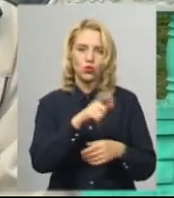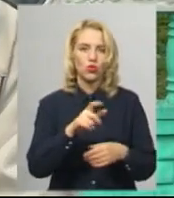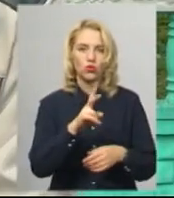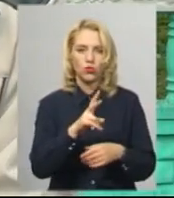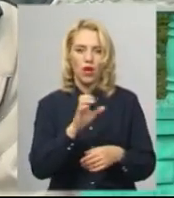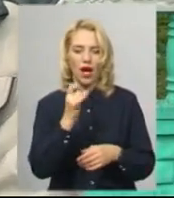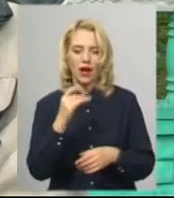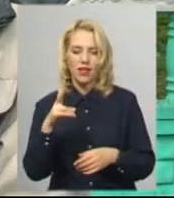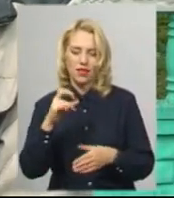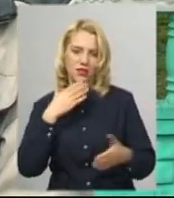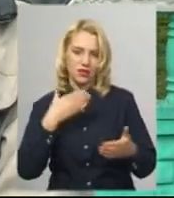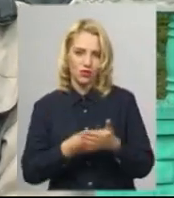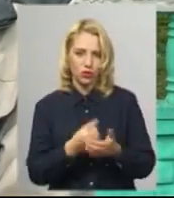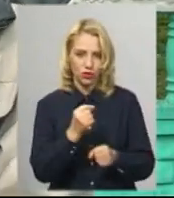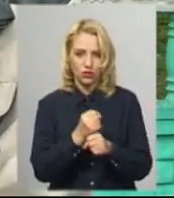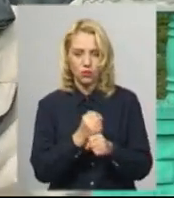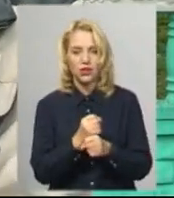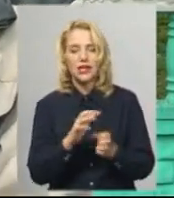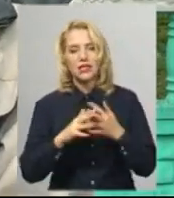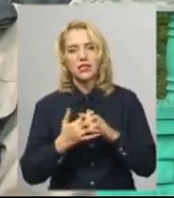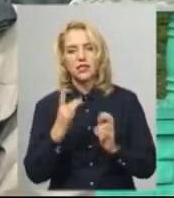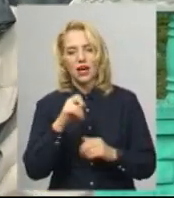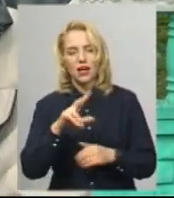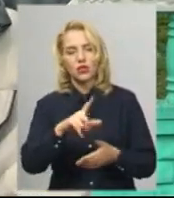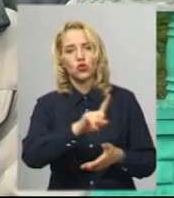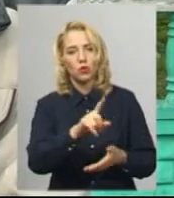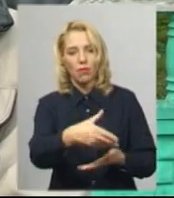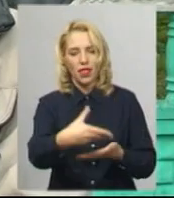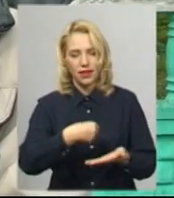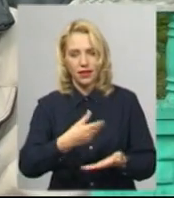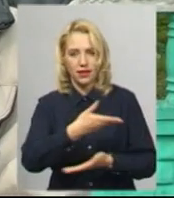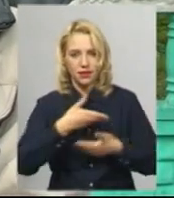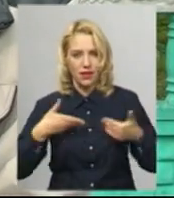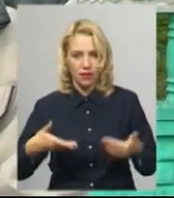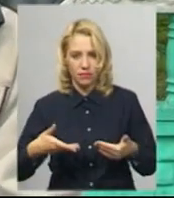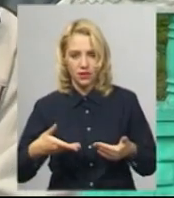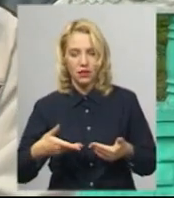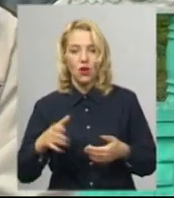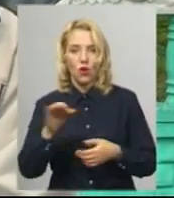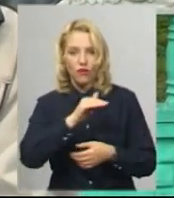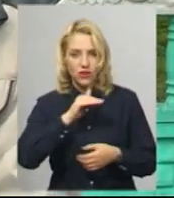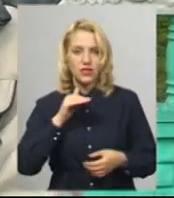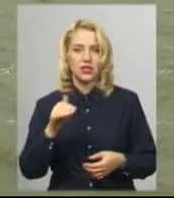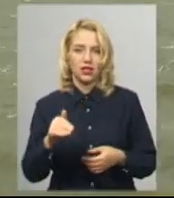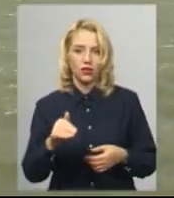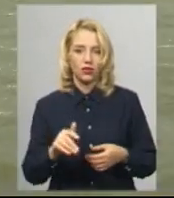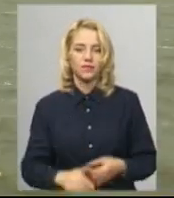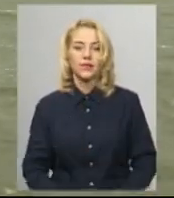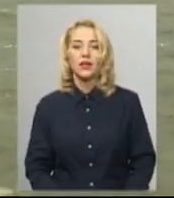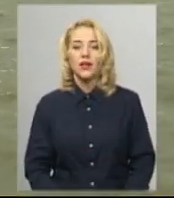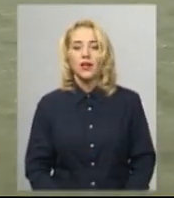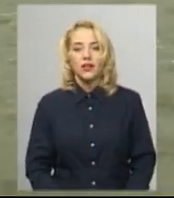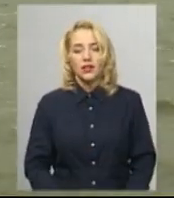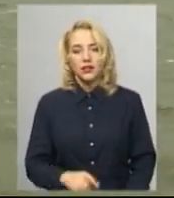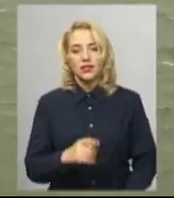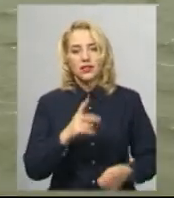заключити свої договори оренди сільською радою, і що вони нам платили вложену плату, якщо вони офіційно їх оформлять. За словами Леоніда